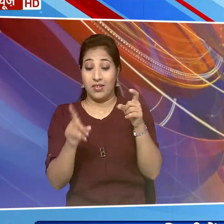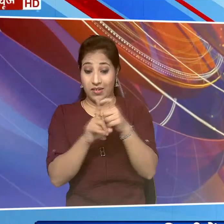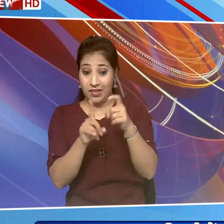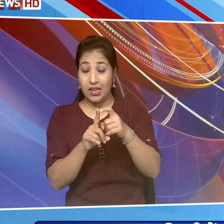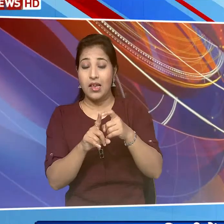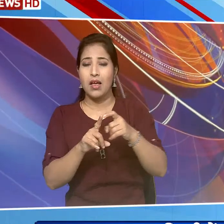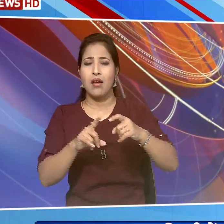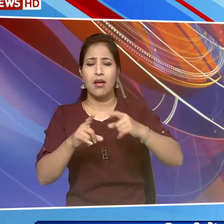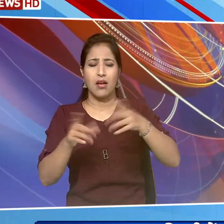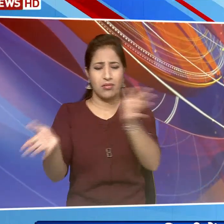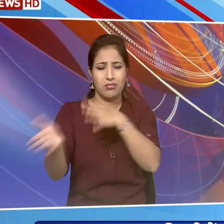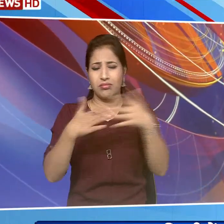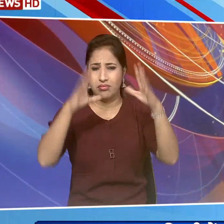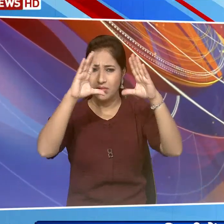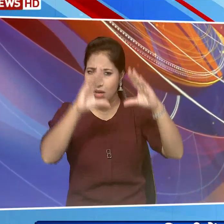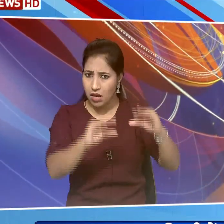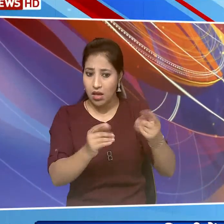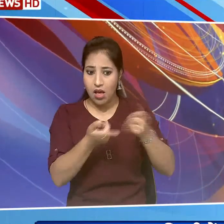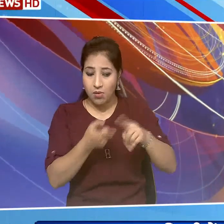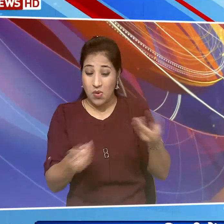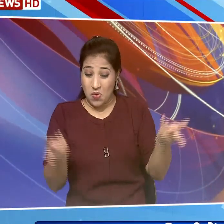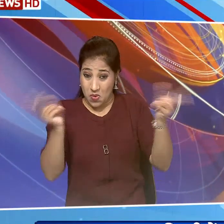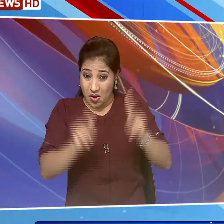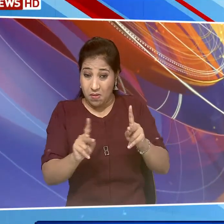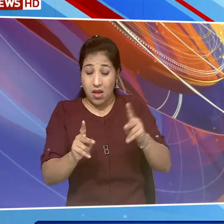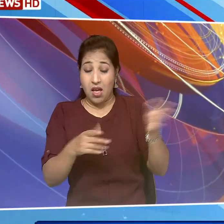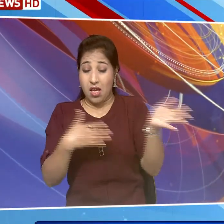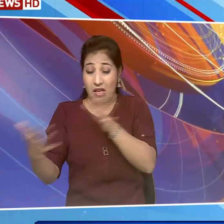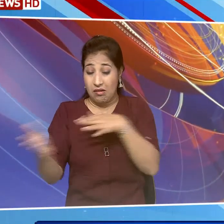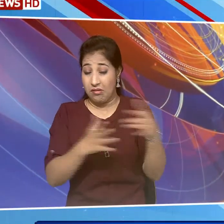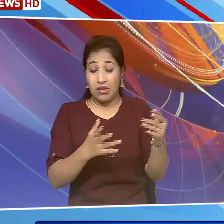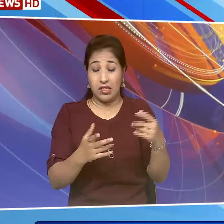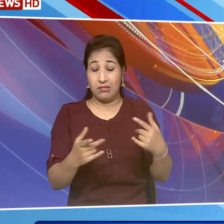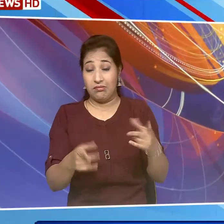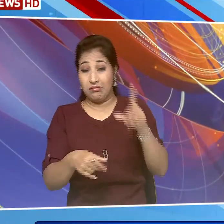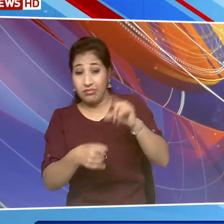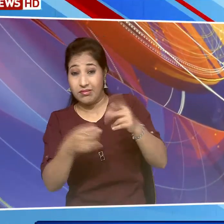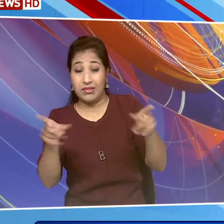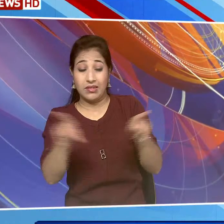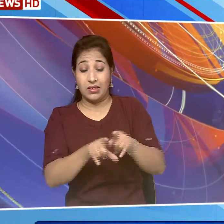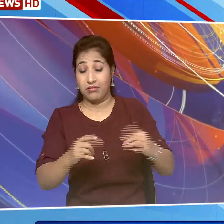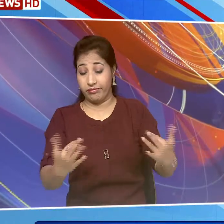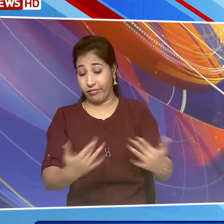कम हो गया था लेकिन अब फिर से हवा जहरीली बनने लगी है